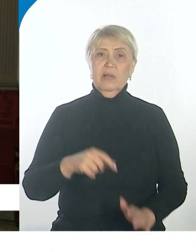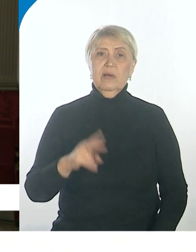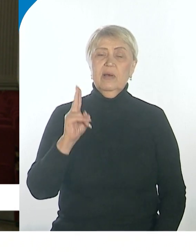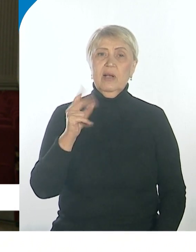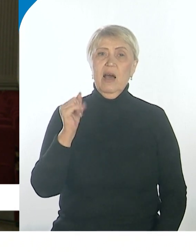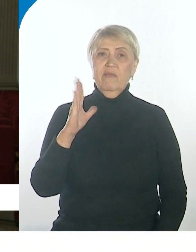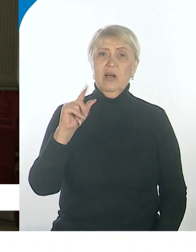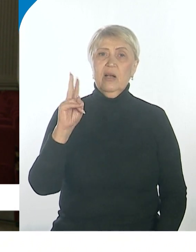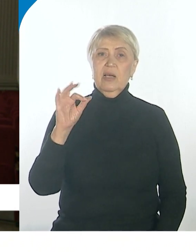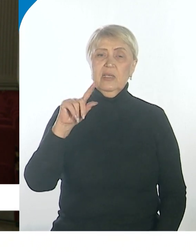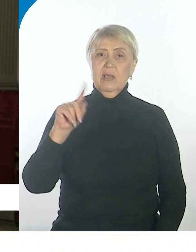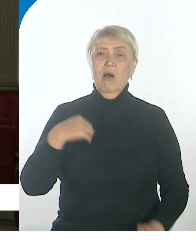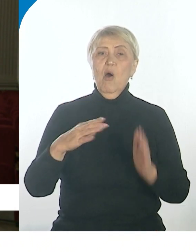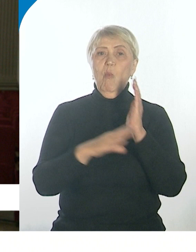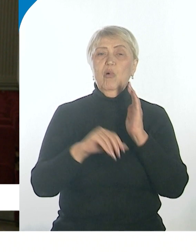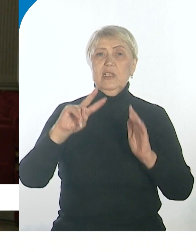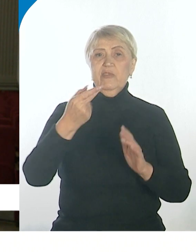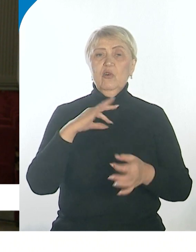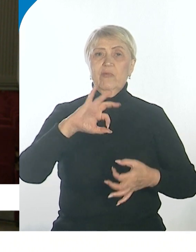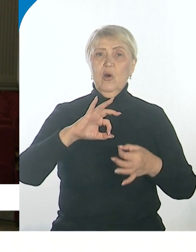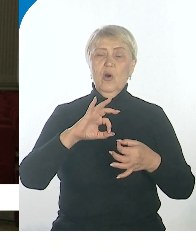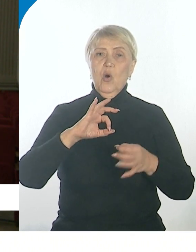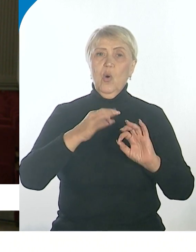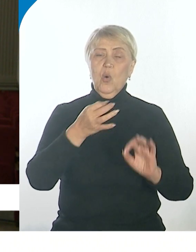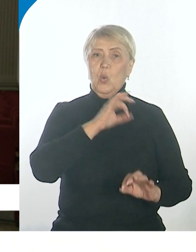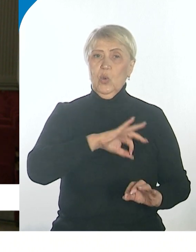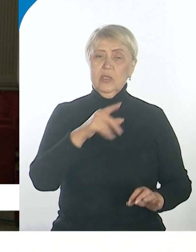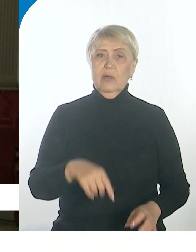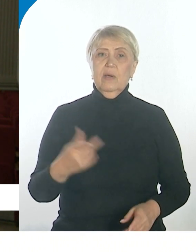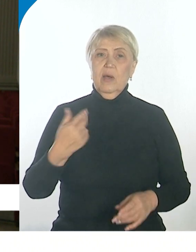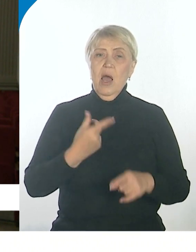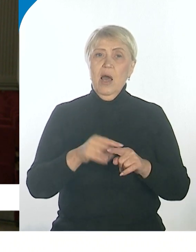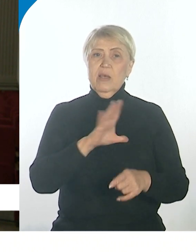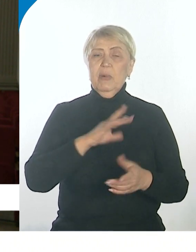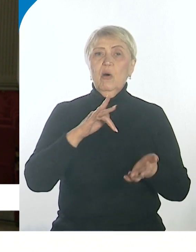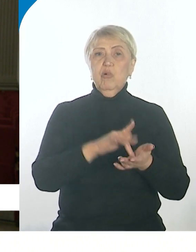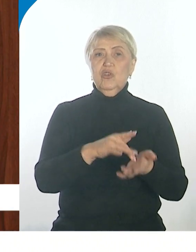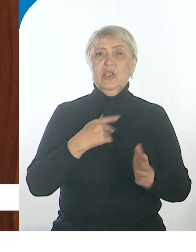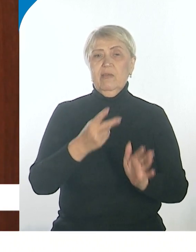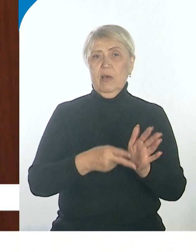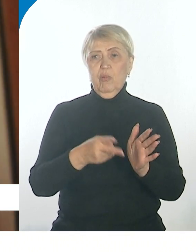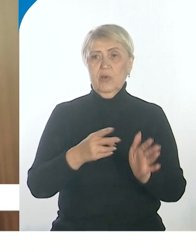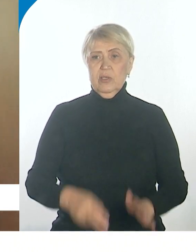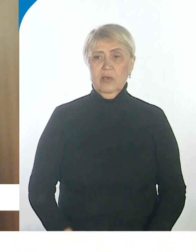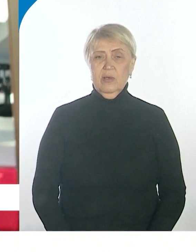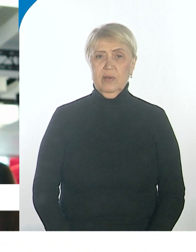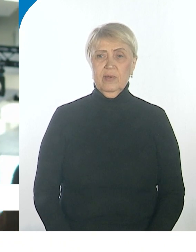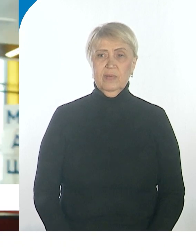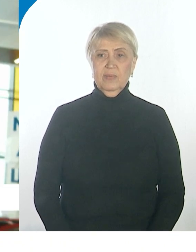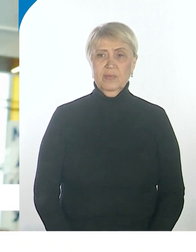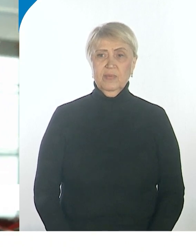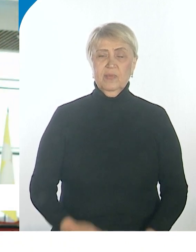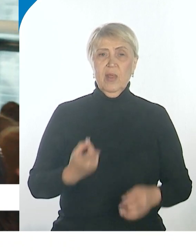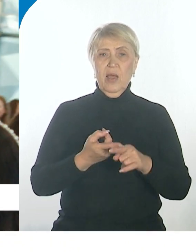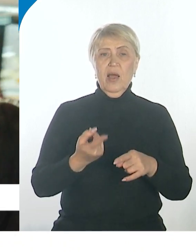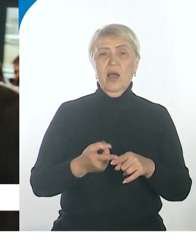Кавказ и после второго курса это было незабываемое недельное путешествие на поезде по Кавказу. Твой ход – это не только деньги,